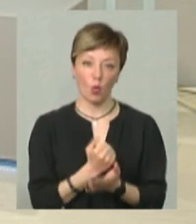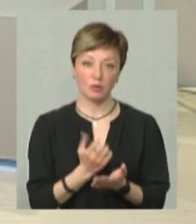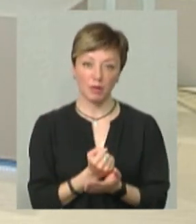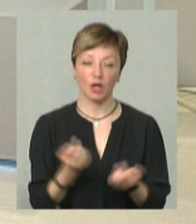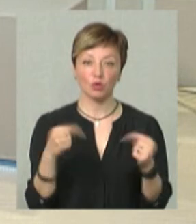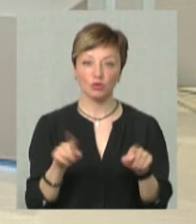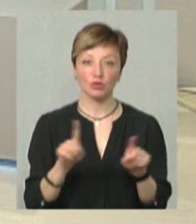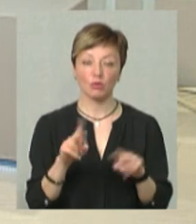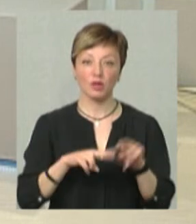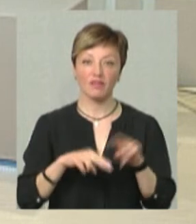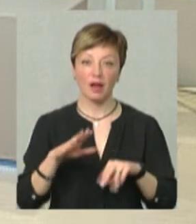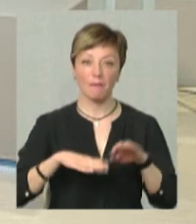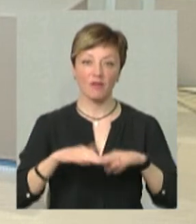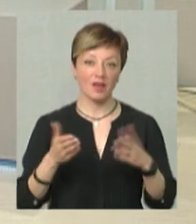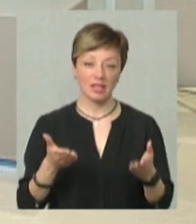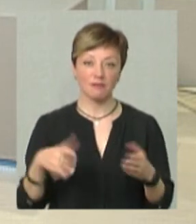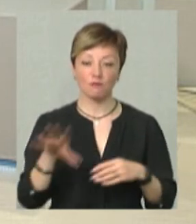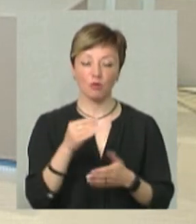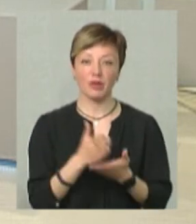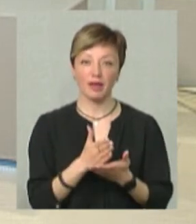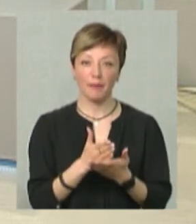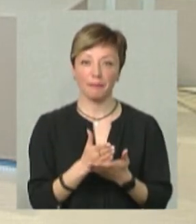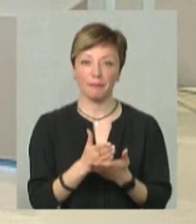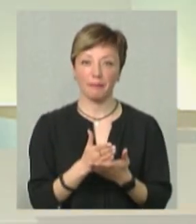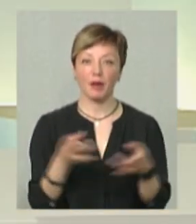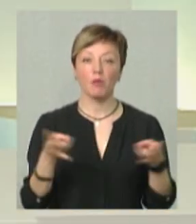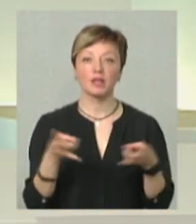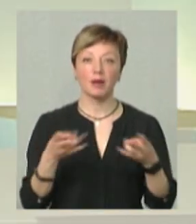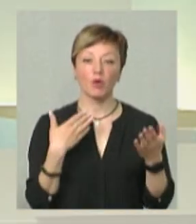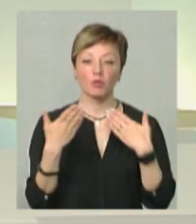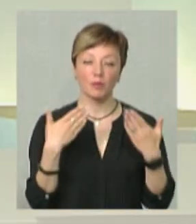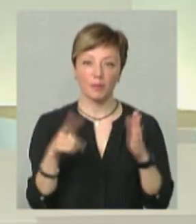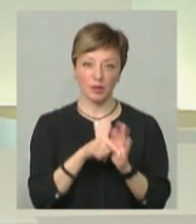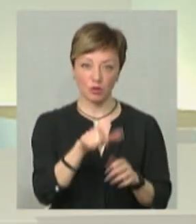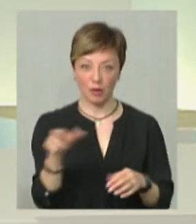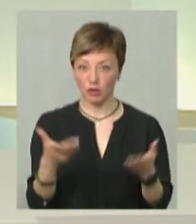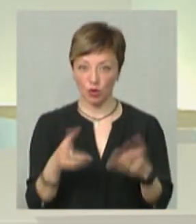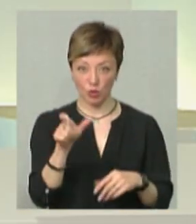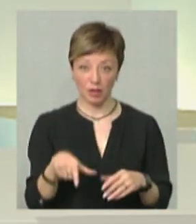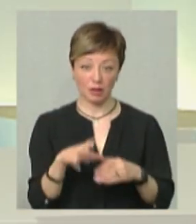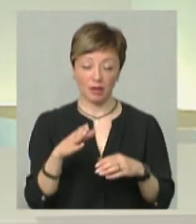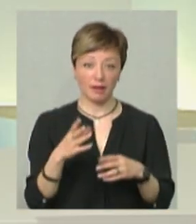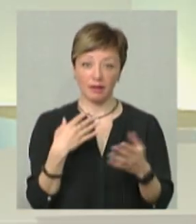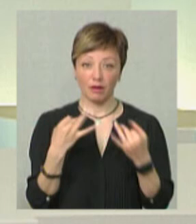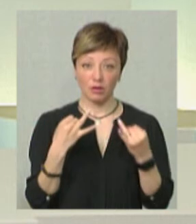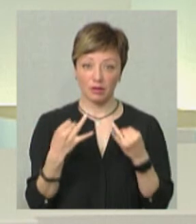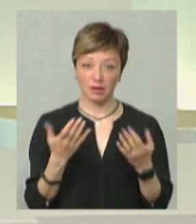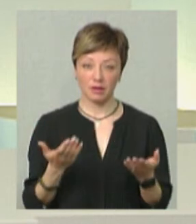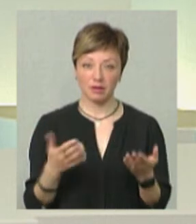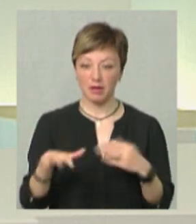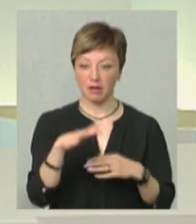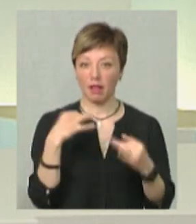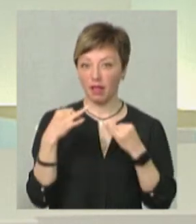успіхи, тому що будівельна професія, в цьому є, так би мовити, потреба комунікувати з людьми. Якщо людина, будівельник не комунікує на